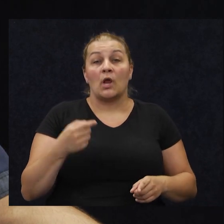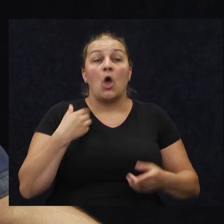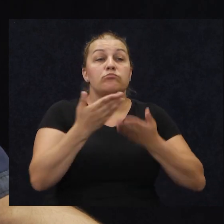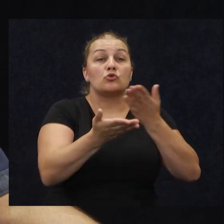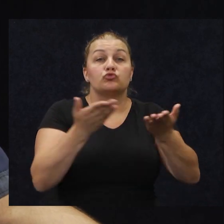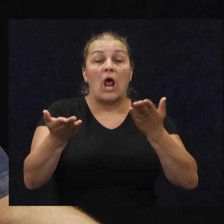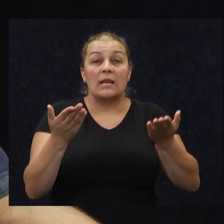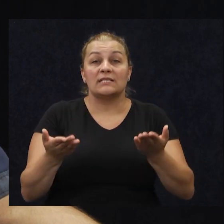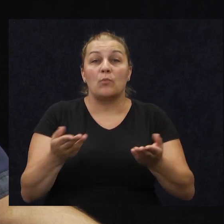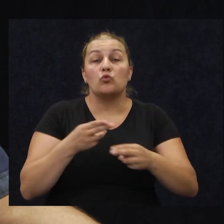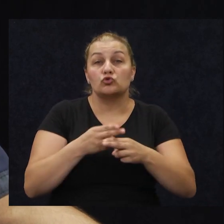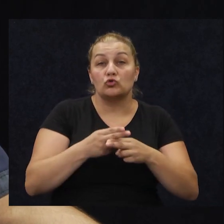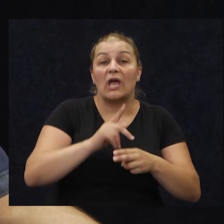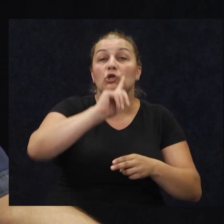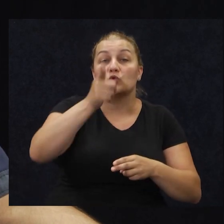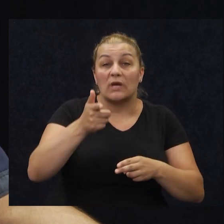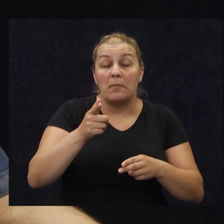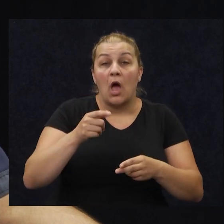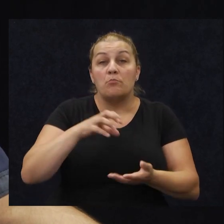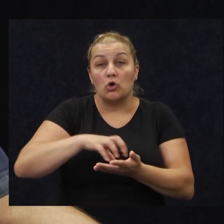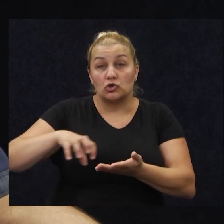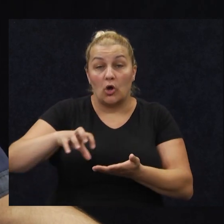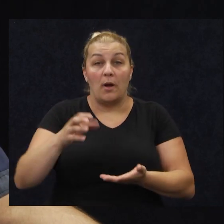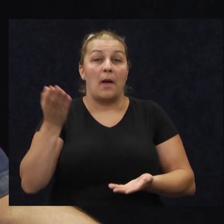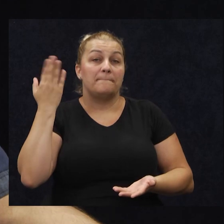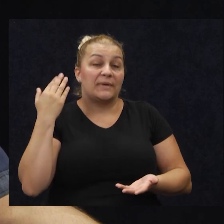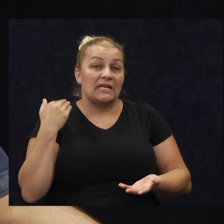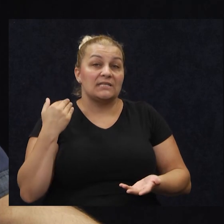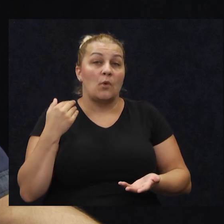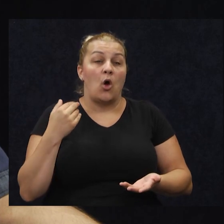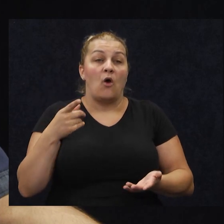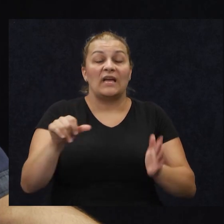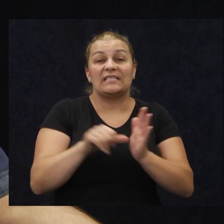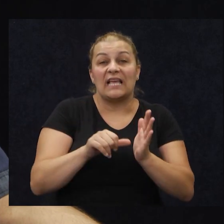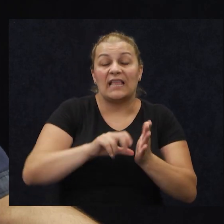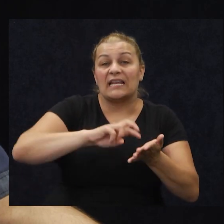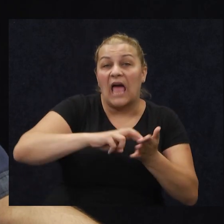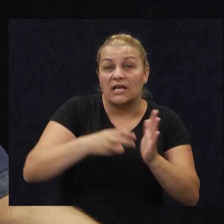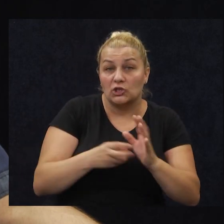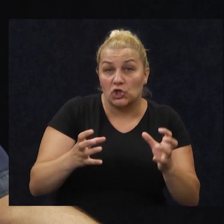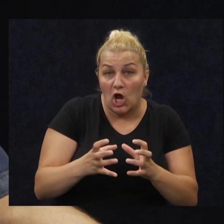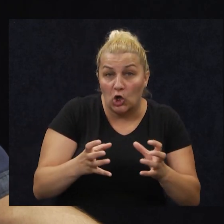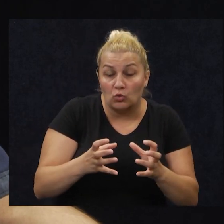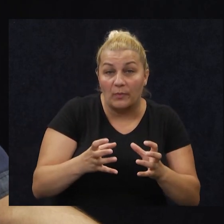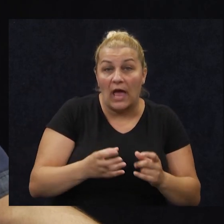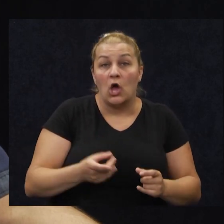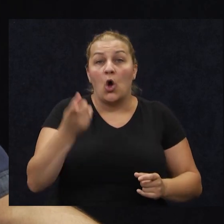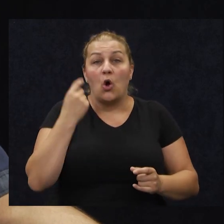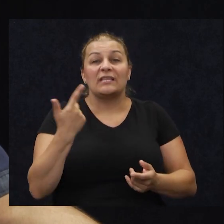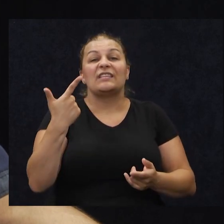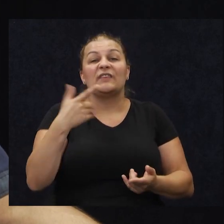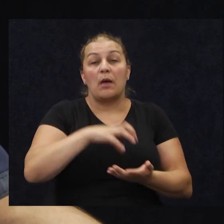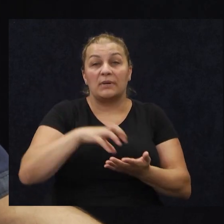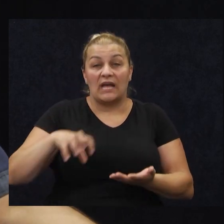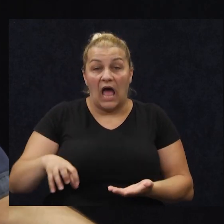smo usluge drugim postrebama. Bili smo čak centar veze taktičke grupe od dvije brigade.